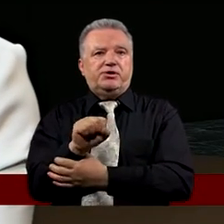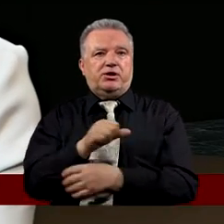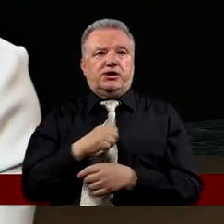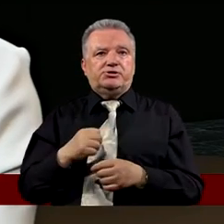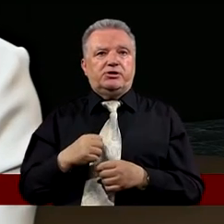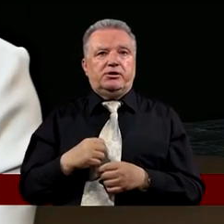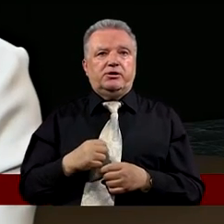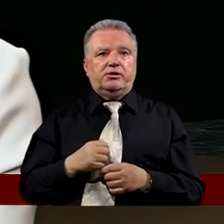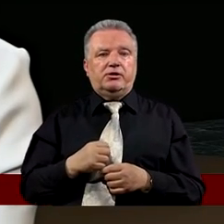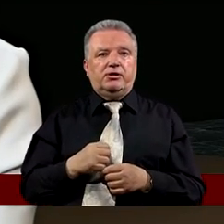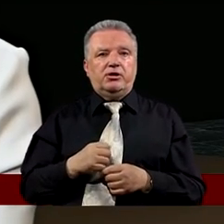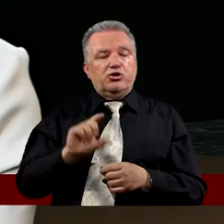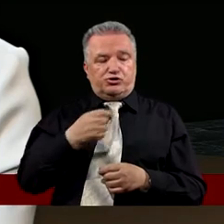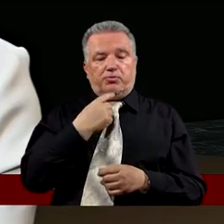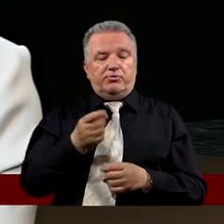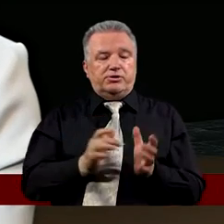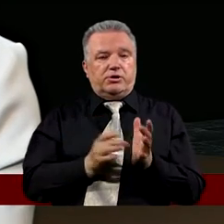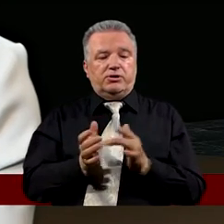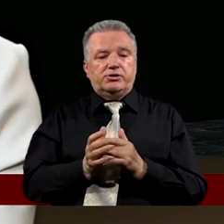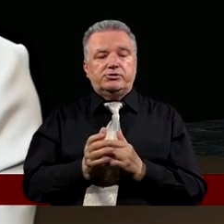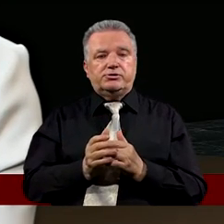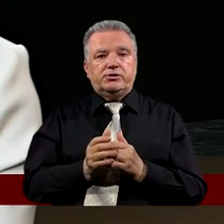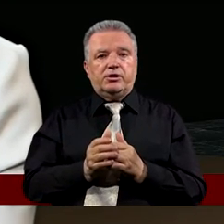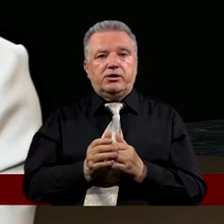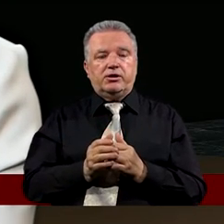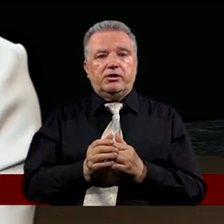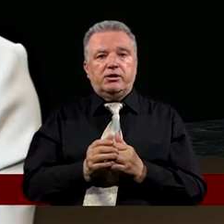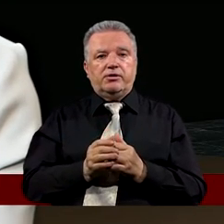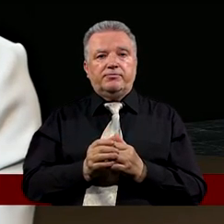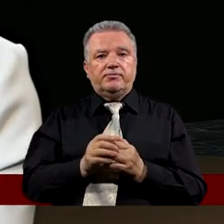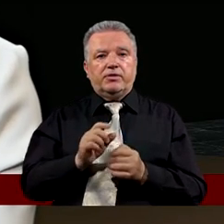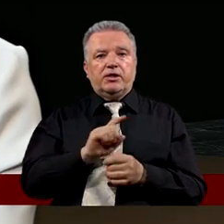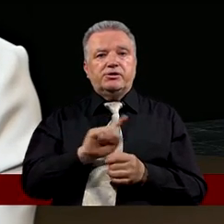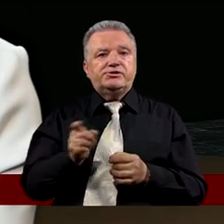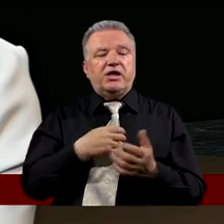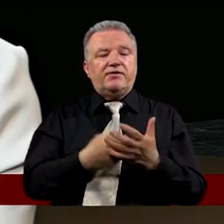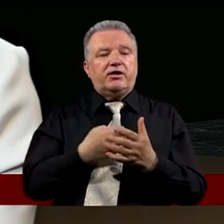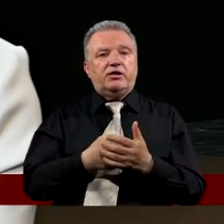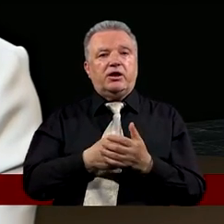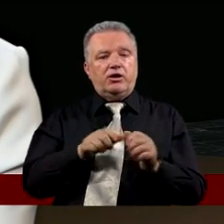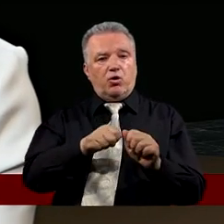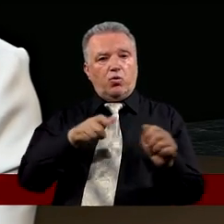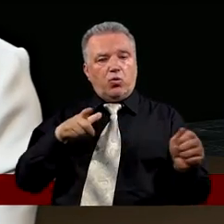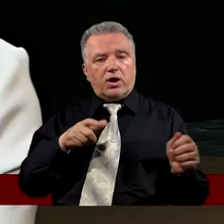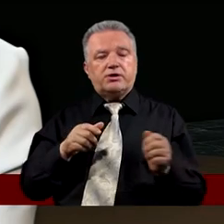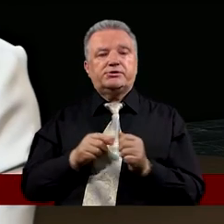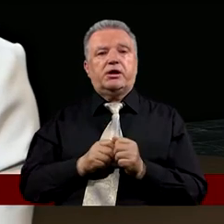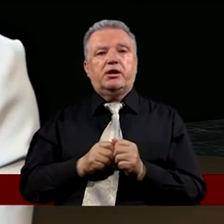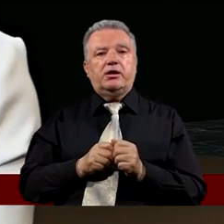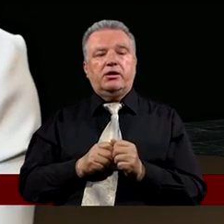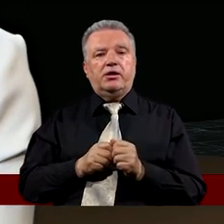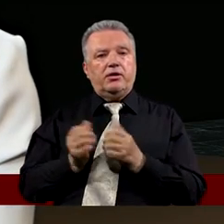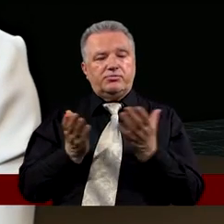zresztą wcześniej Przypowiedział Chrystus Jeszcze taki jeden fragment Z Ewangelii Łukasza Jeśli pozwolisz przeczytam